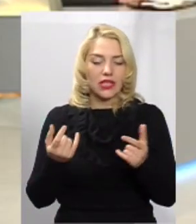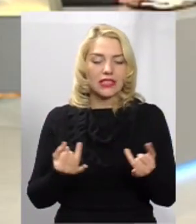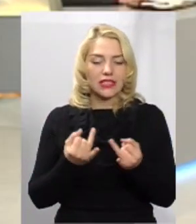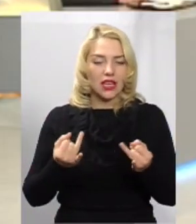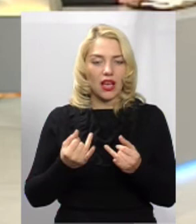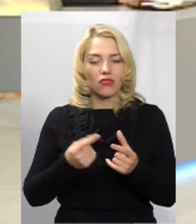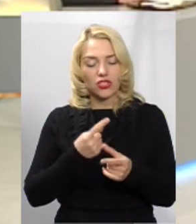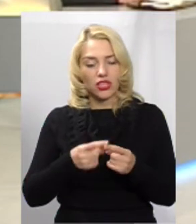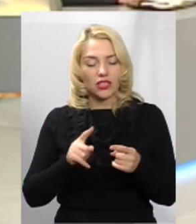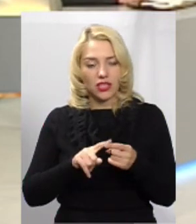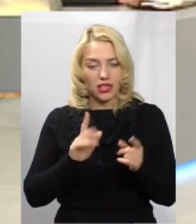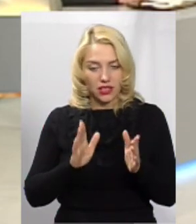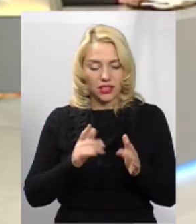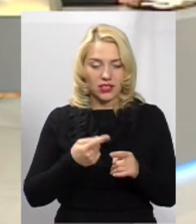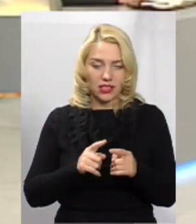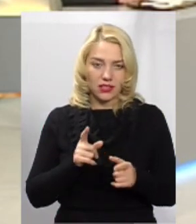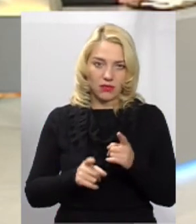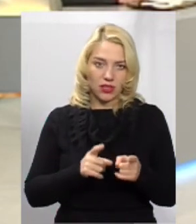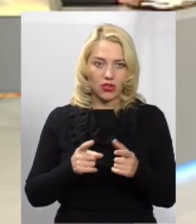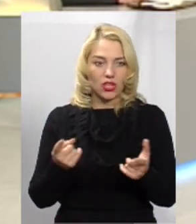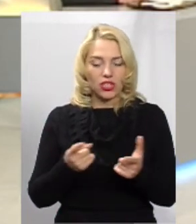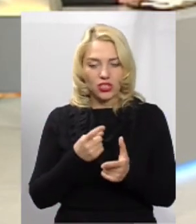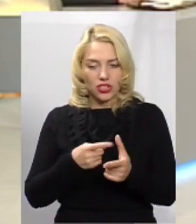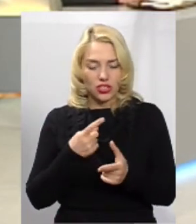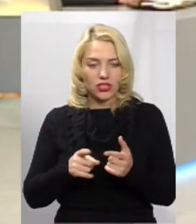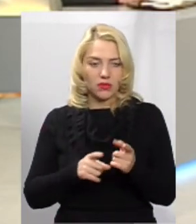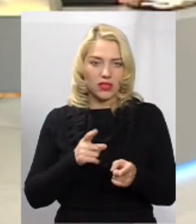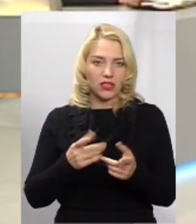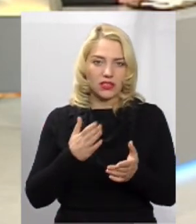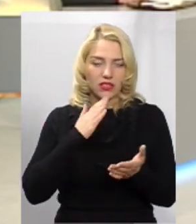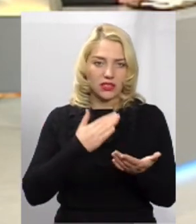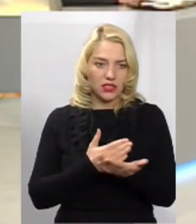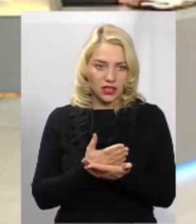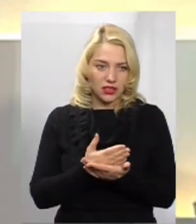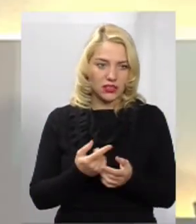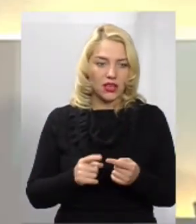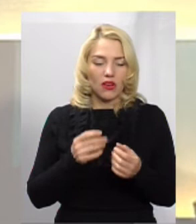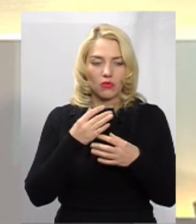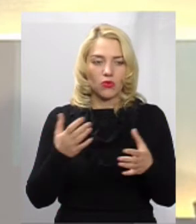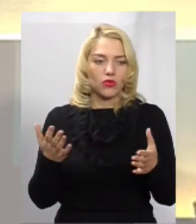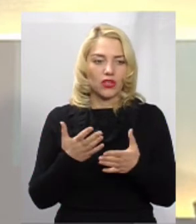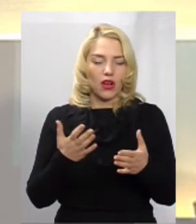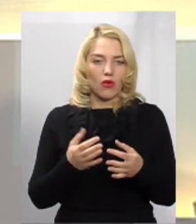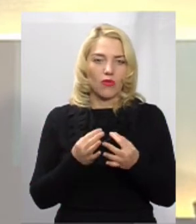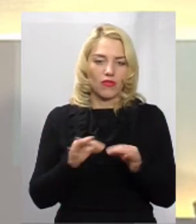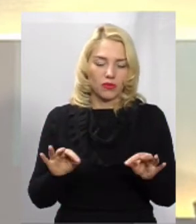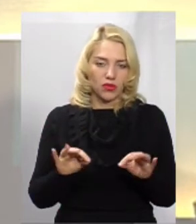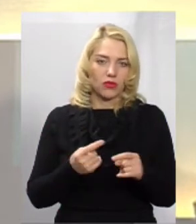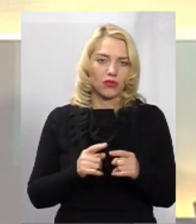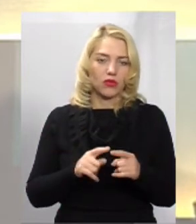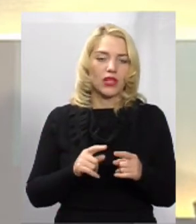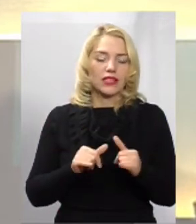змінилася якість послуг. Ну, в будь-якому випадку збільшення тарифу дозволяє